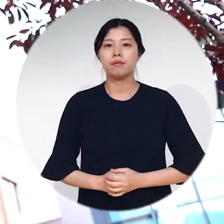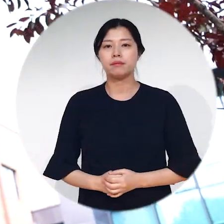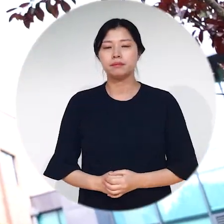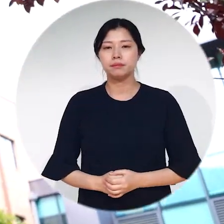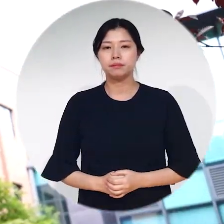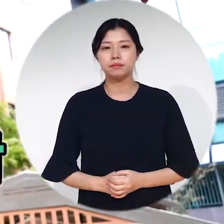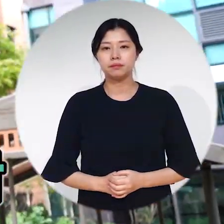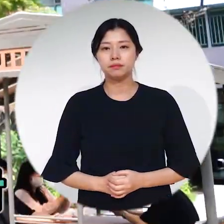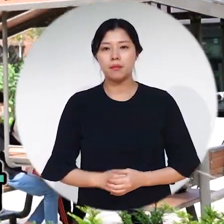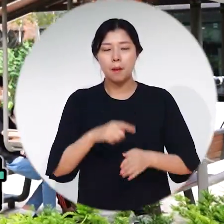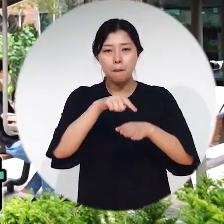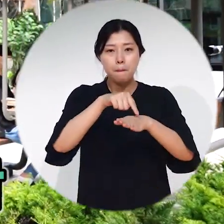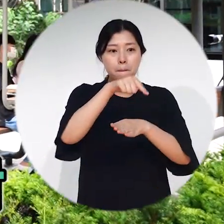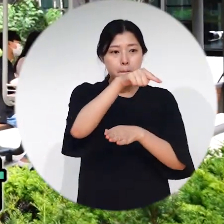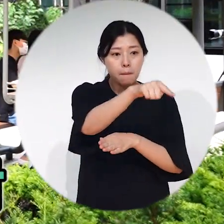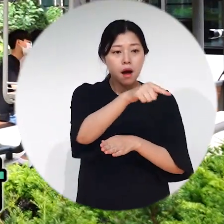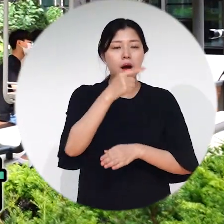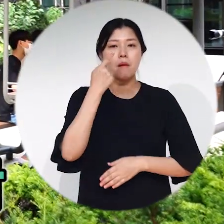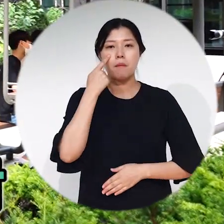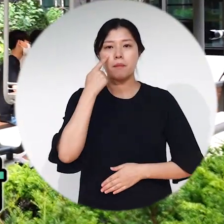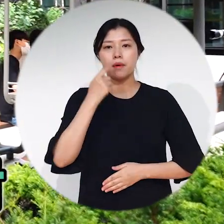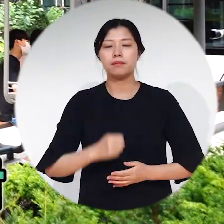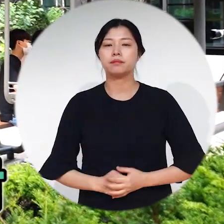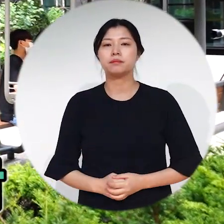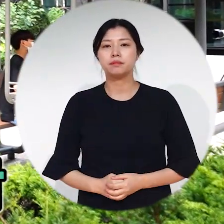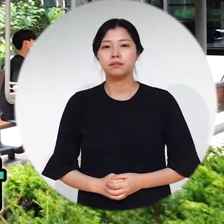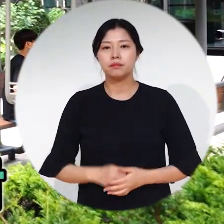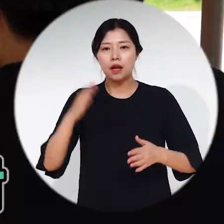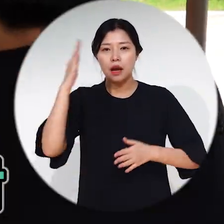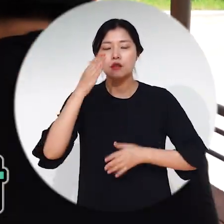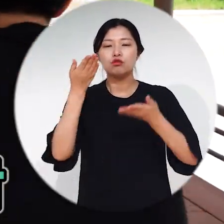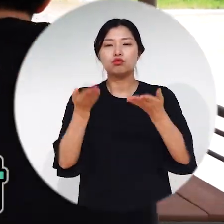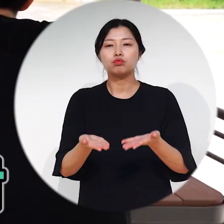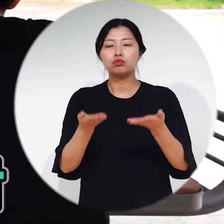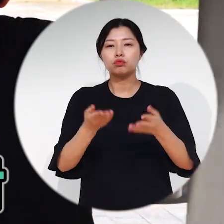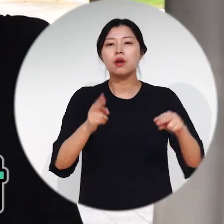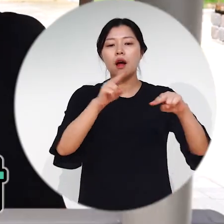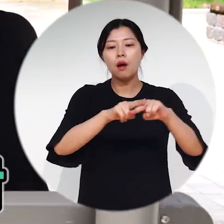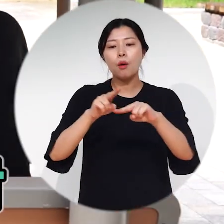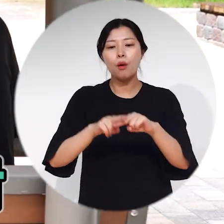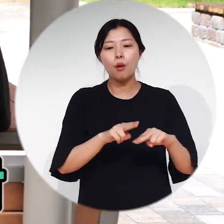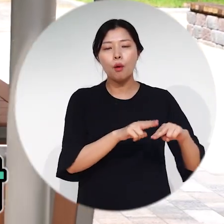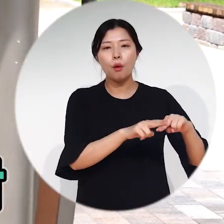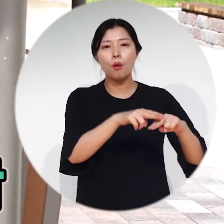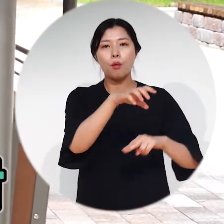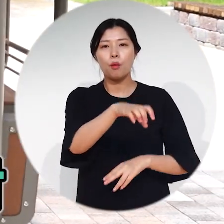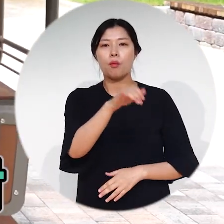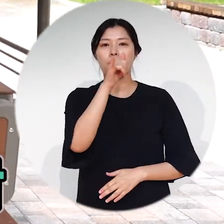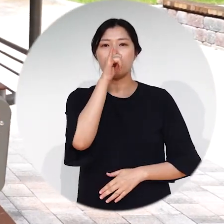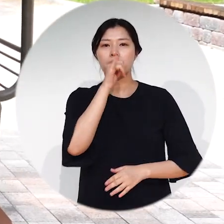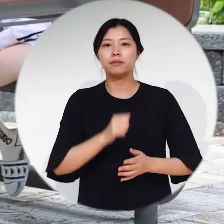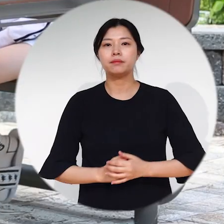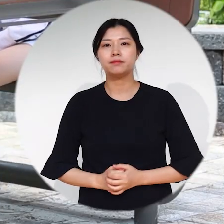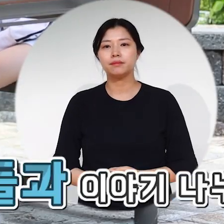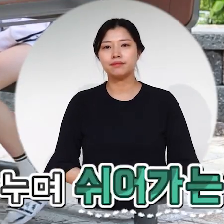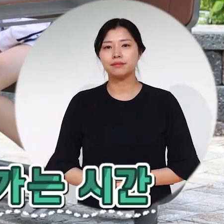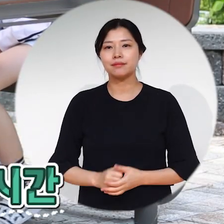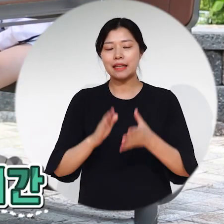그리고 건물 밖으로 나가보면 학생들이 쉬어갈 수 있는 공간도 충분히 마련되어 있는데요.